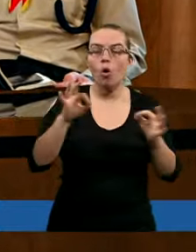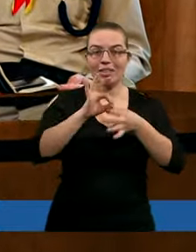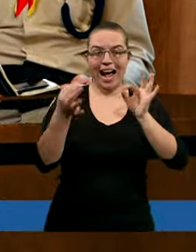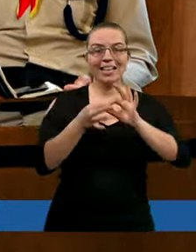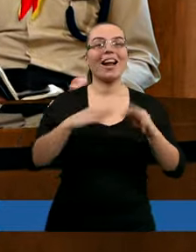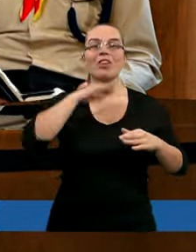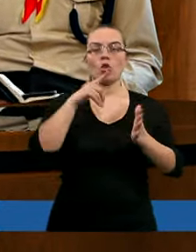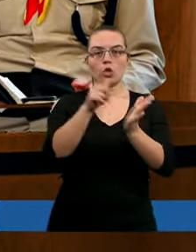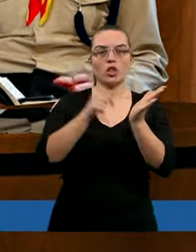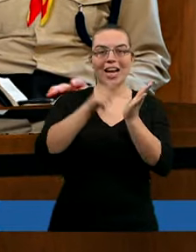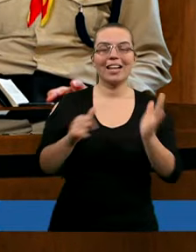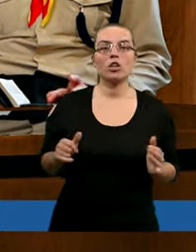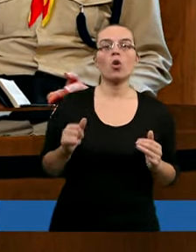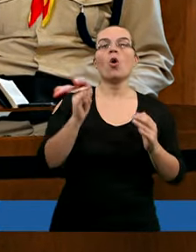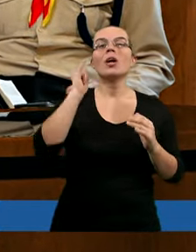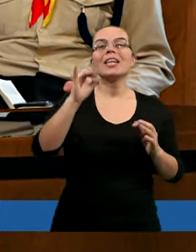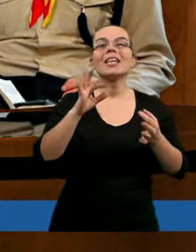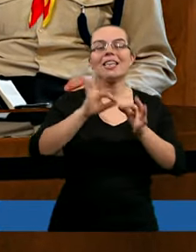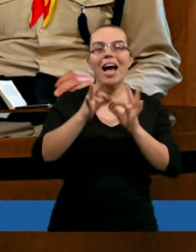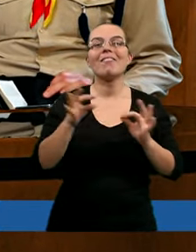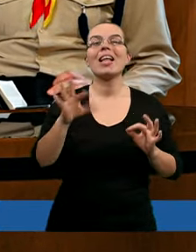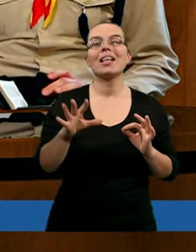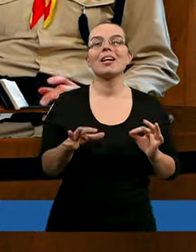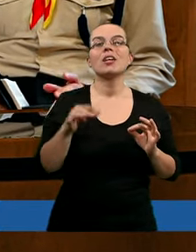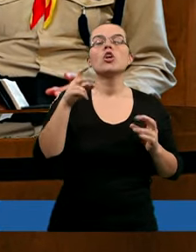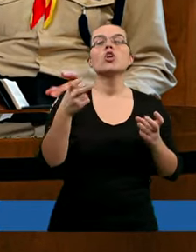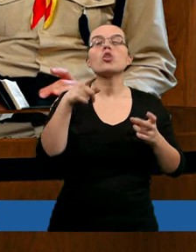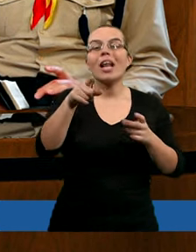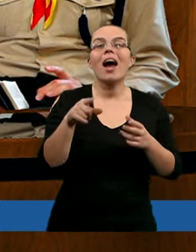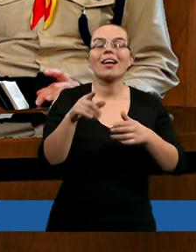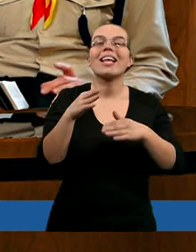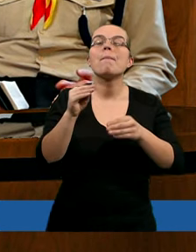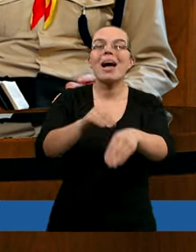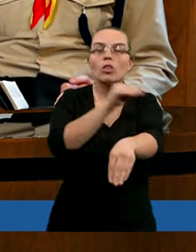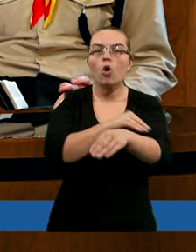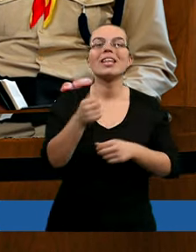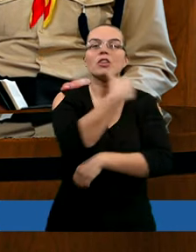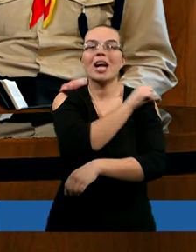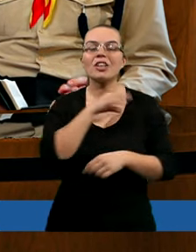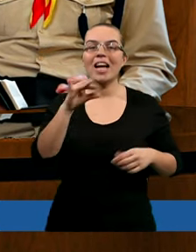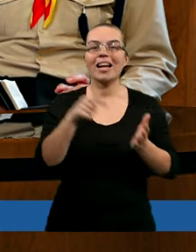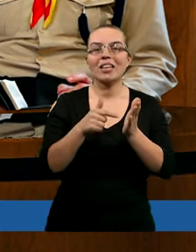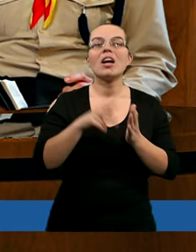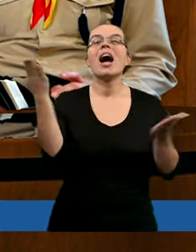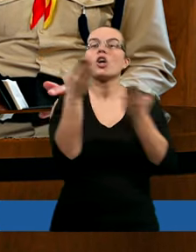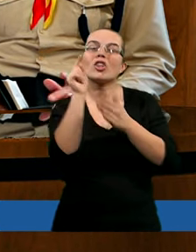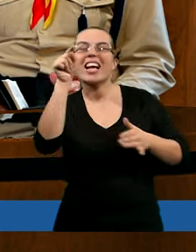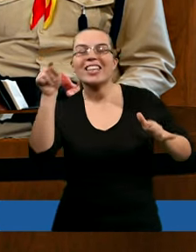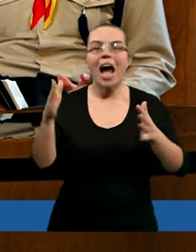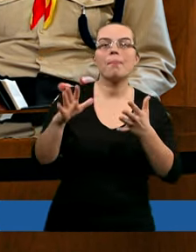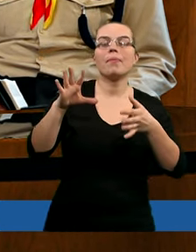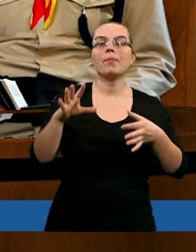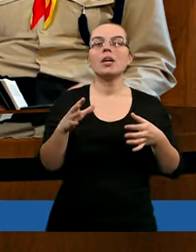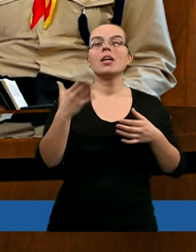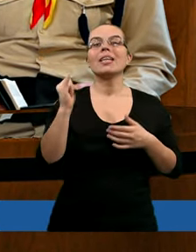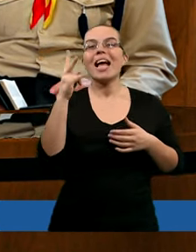często. No więc to są takie znane metody chrześcijańskie, ale gdzieś tam jednak